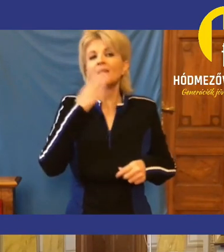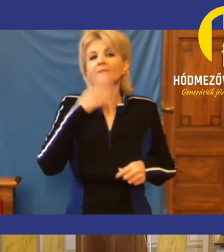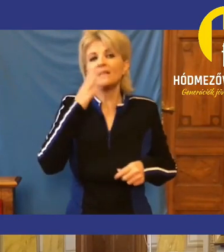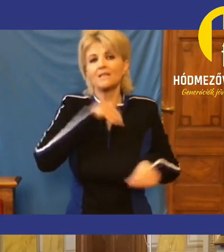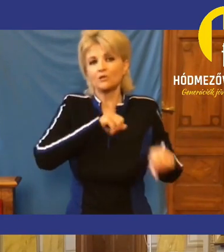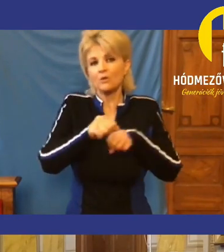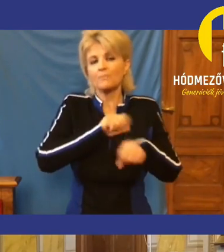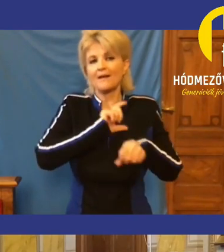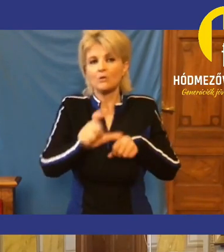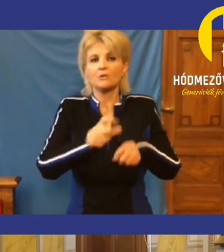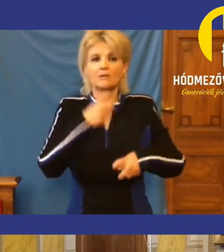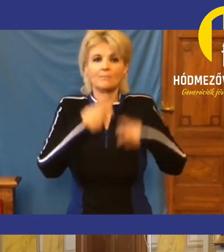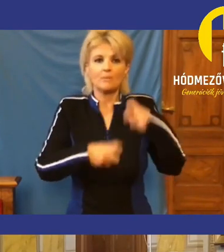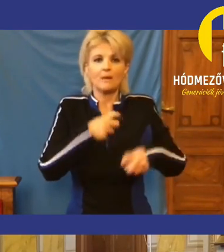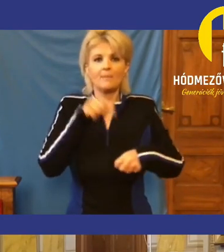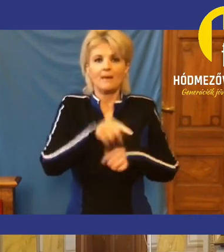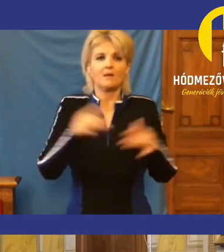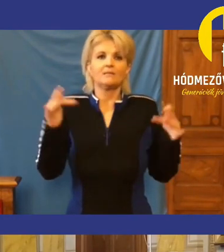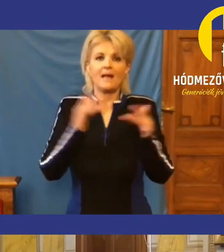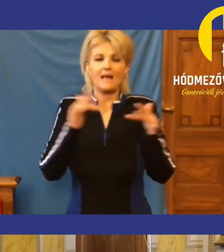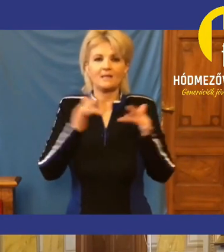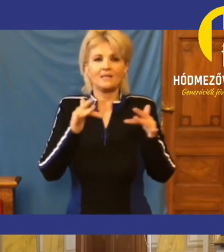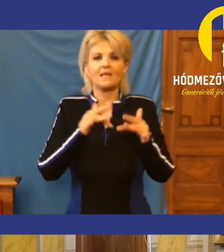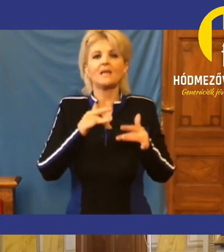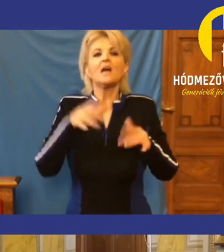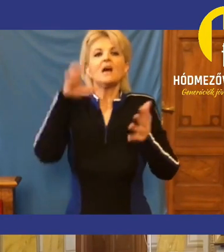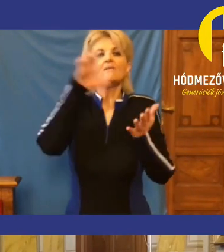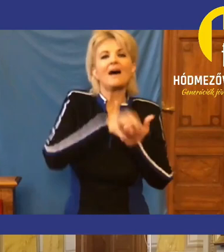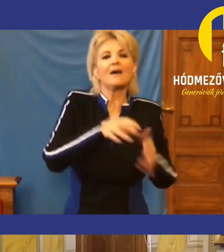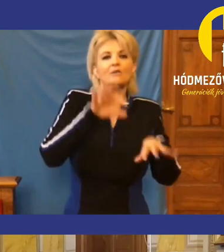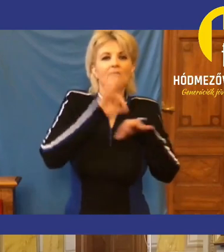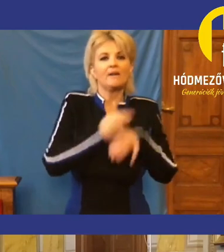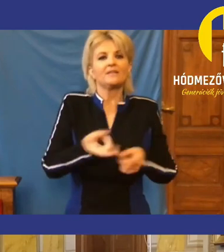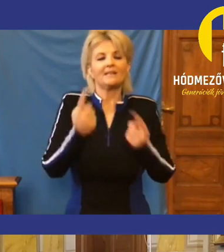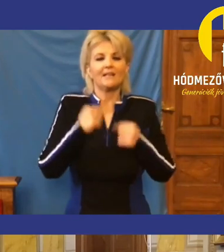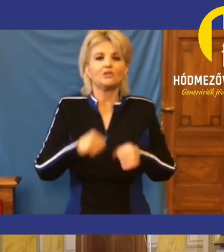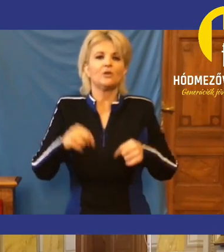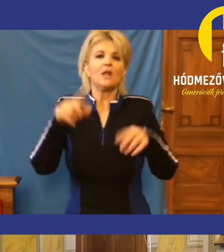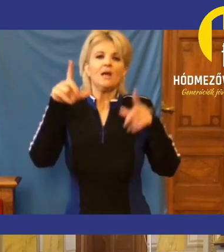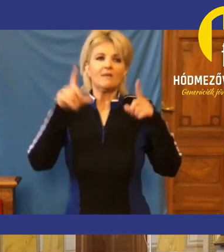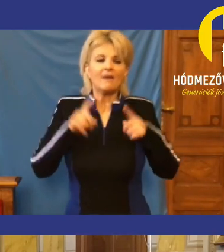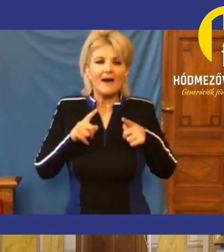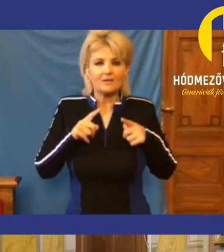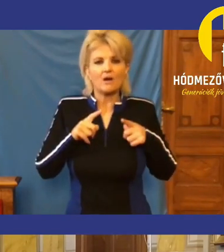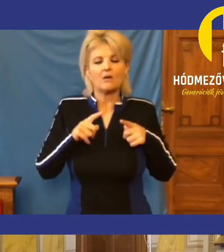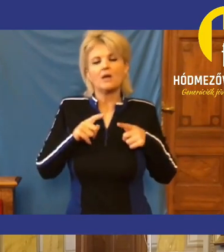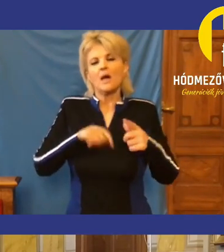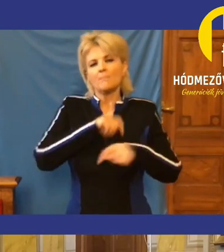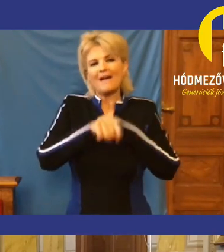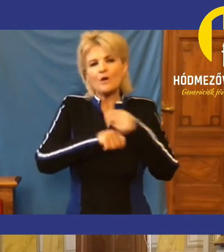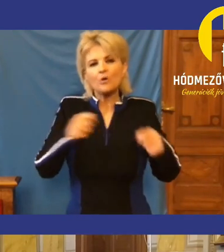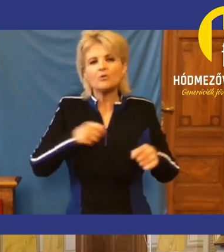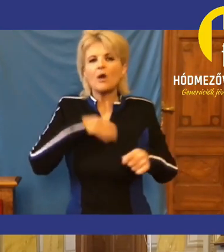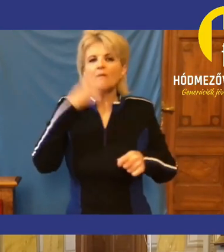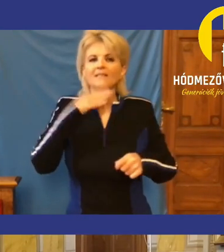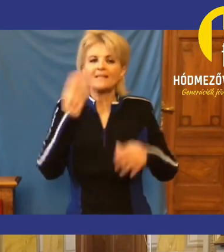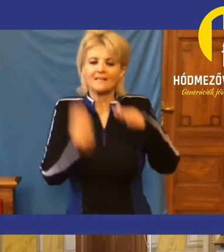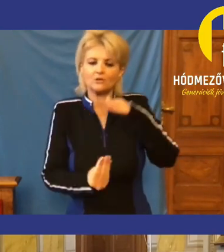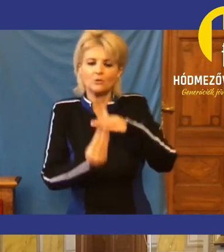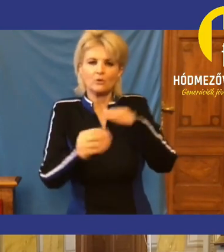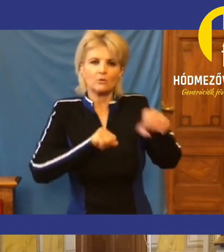kormány okozza a problémákat, és önök az ellenzéki városvezetéstől várják, hogy oldjuk meg a fideszes korrupt kormánynak a problémáit.